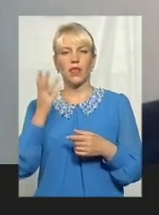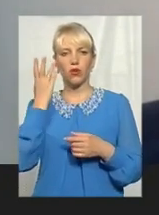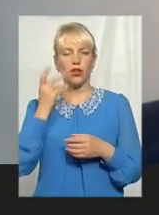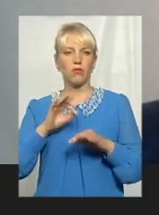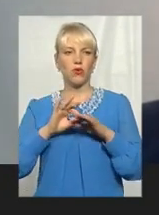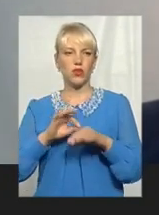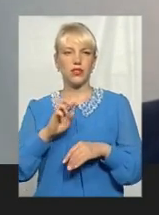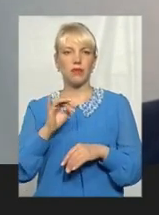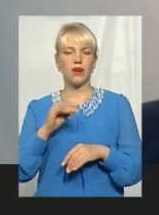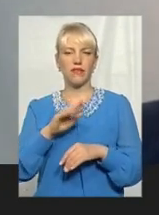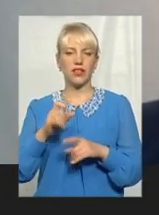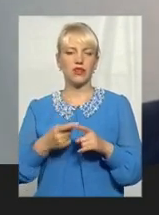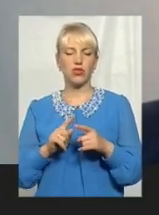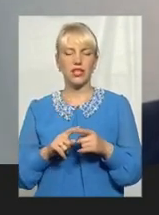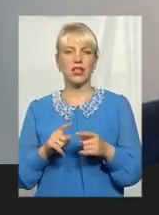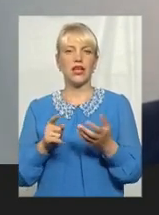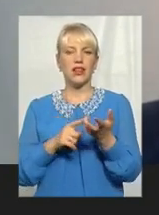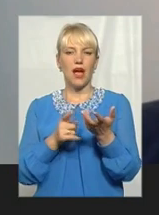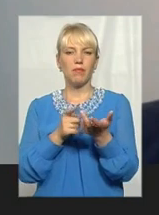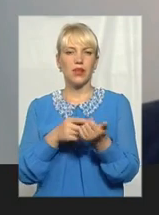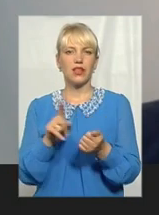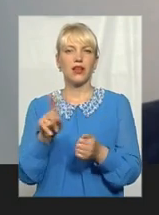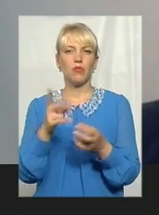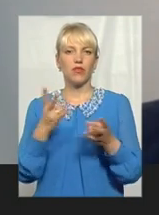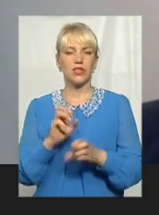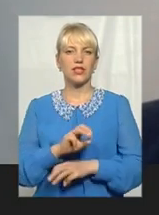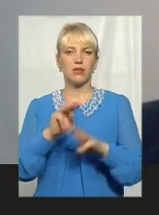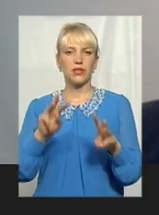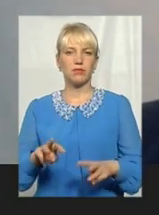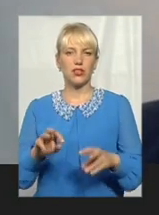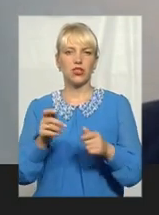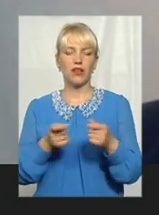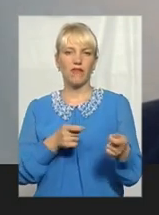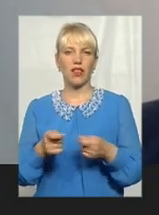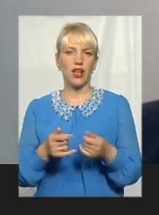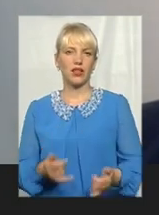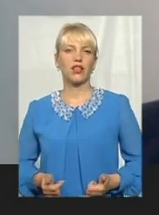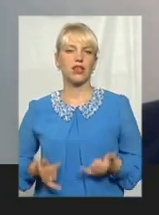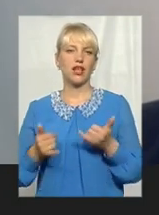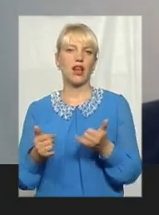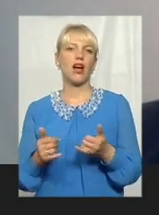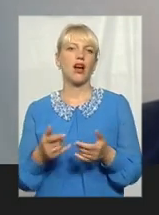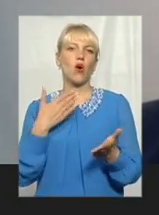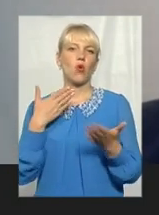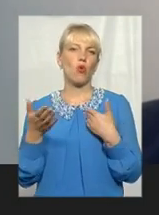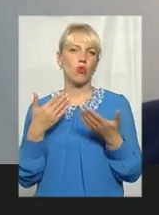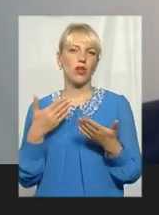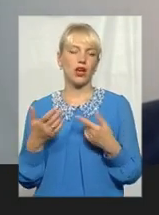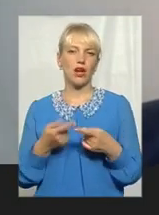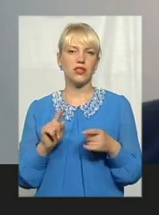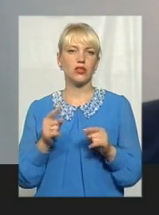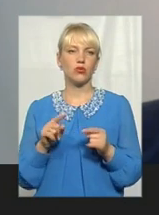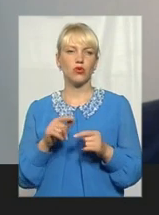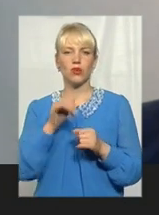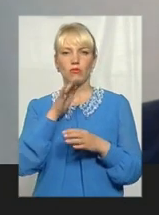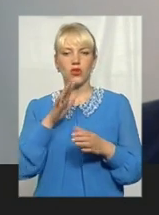брюкну. Оце той напір, який має забезпечити влада для комунікації, тому що вона не